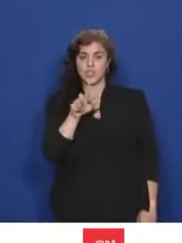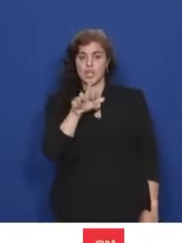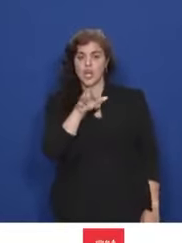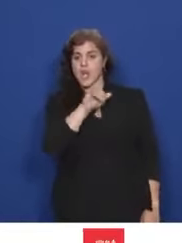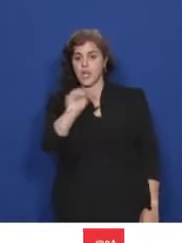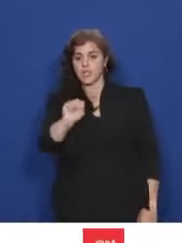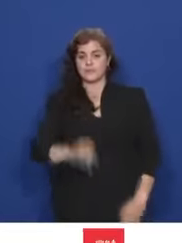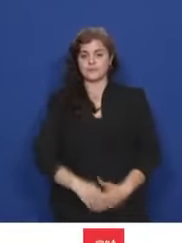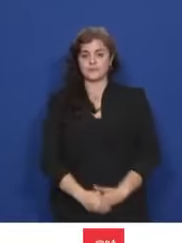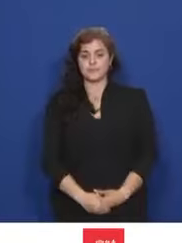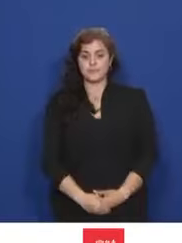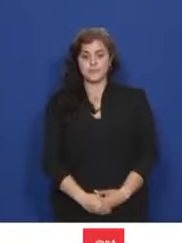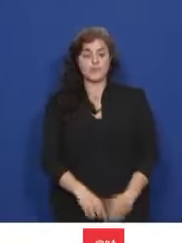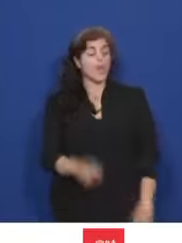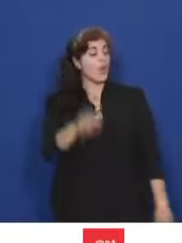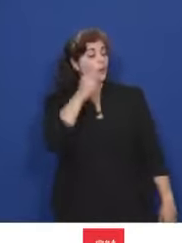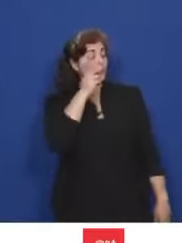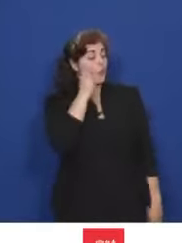Monsieur l'adjoint,